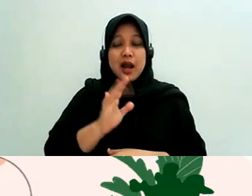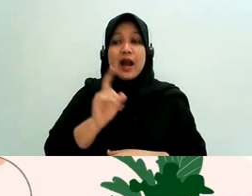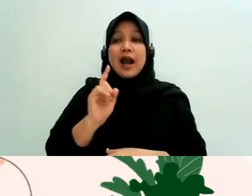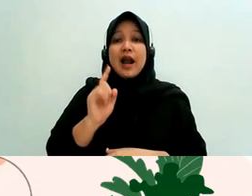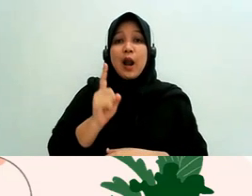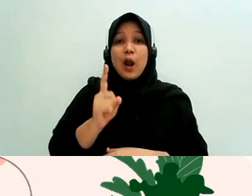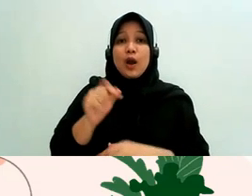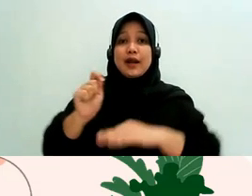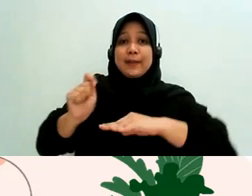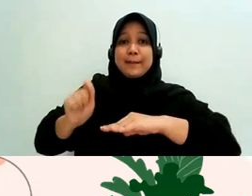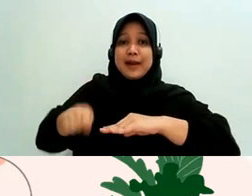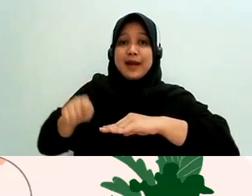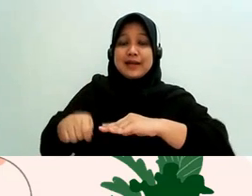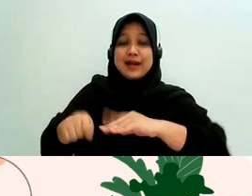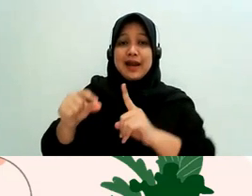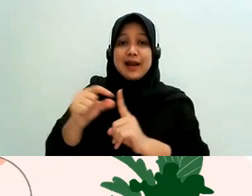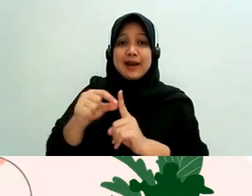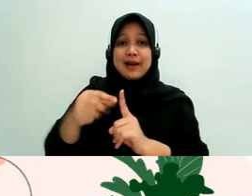misalnya ada asas